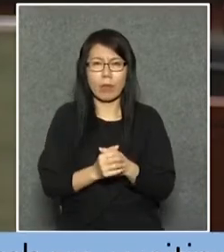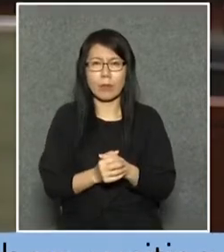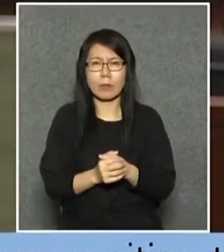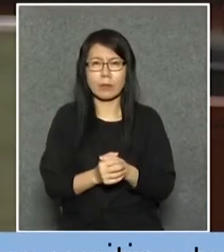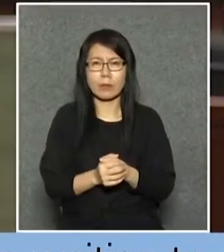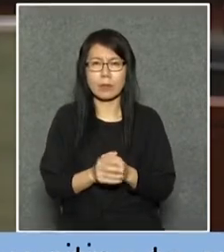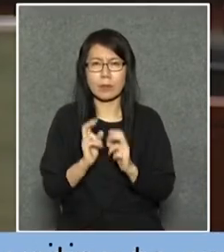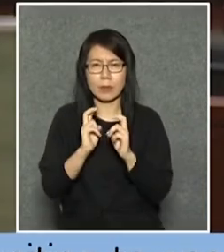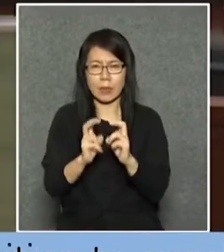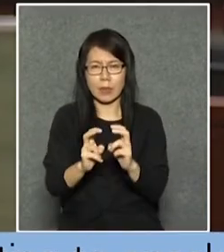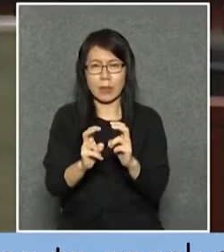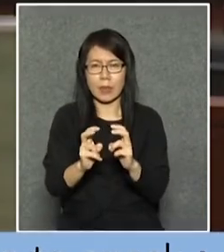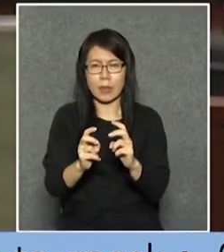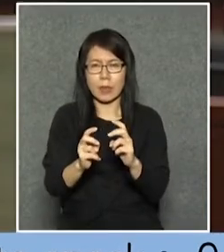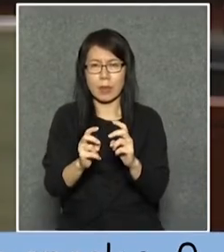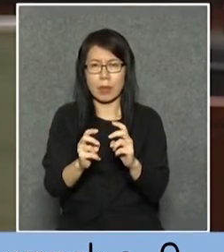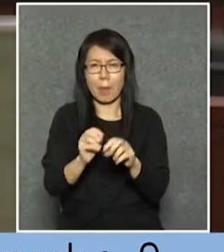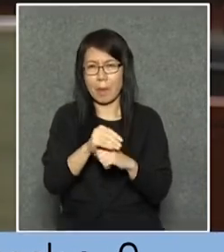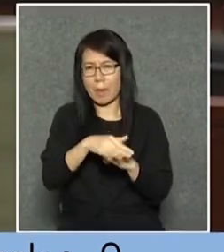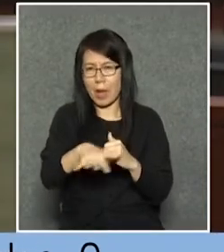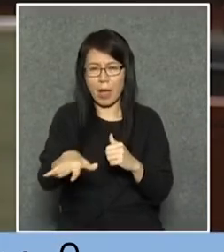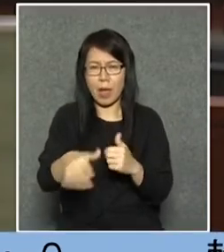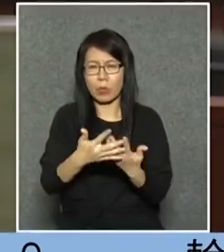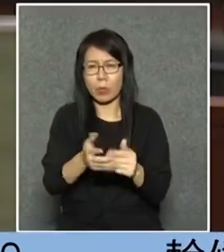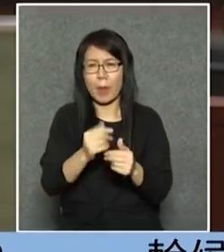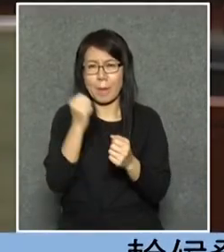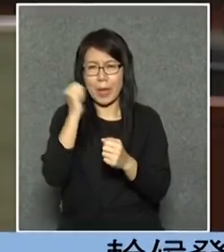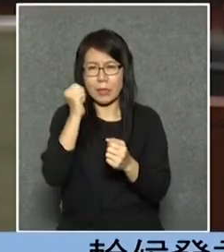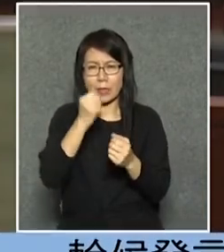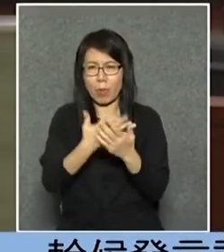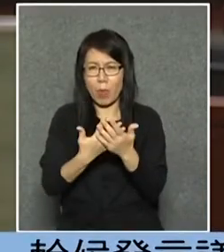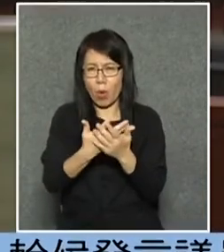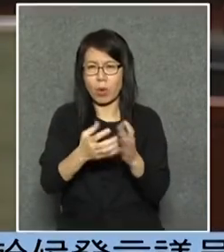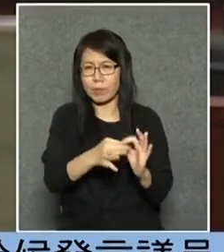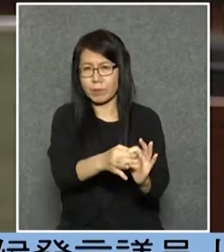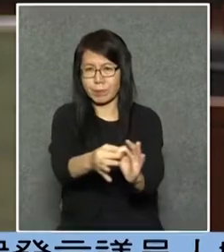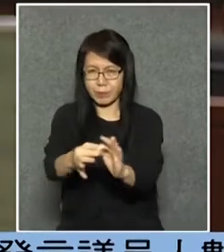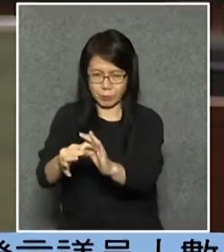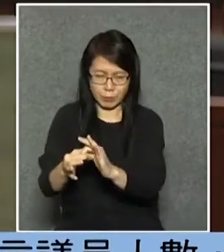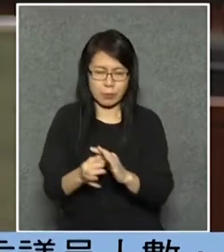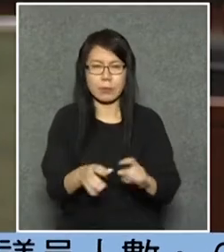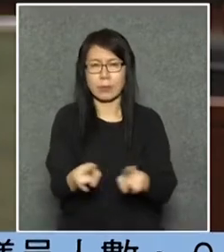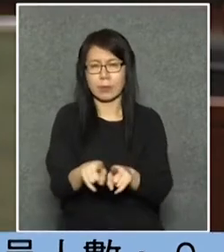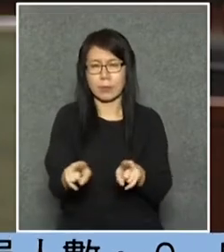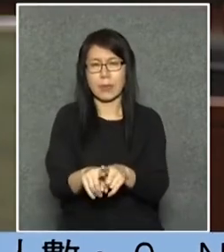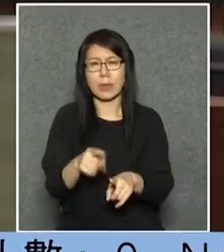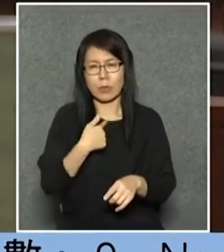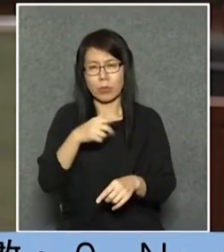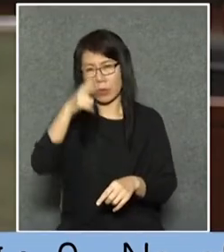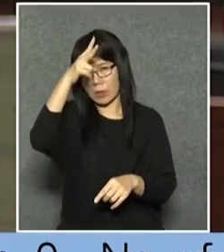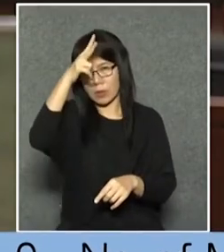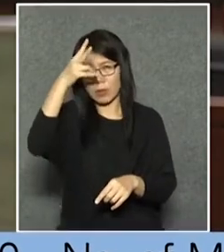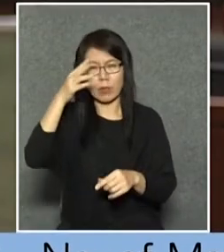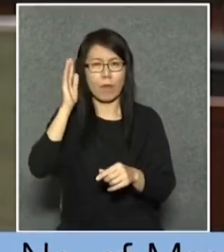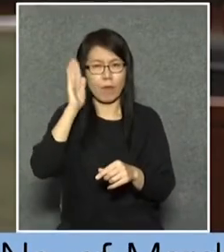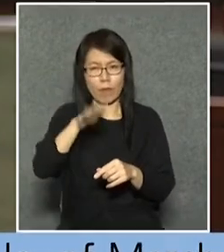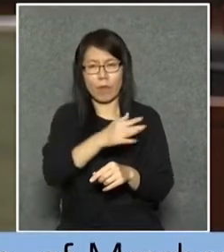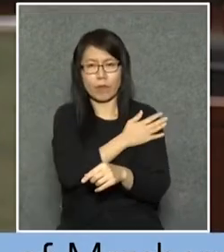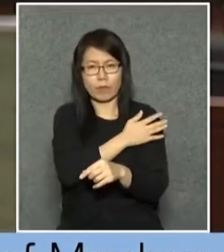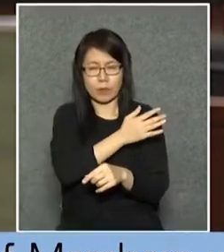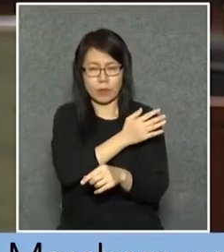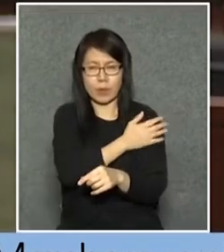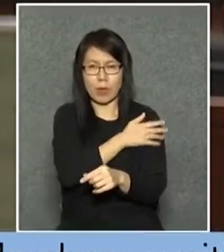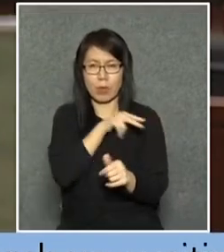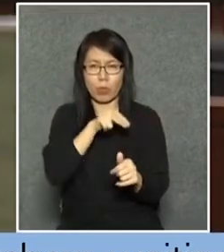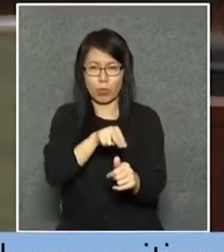鐵路的中環和巴士的網絡是聯在一起的應該是由政府去供應的就不是好像